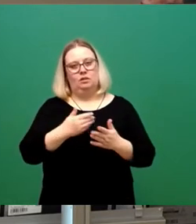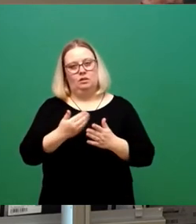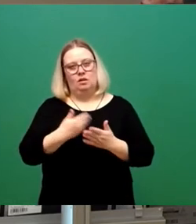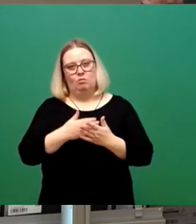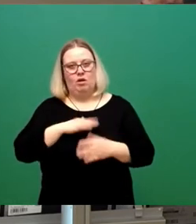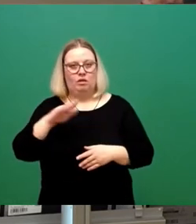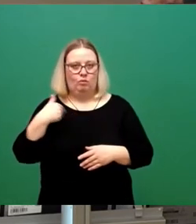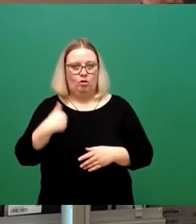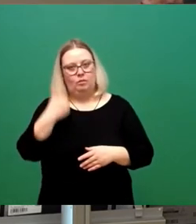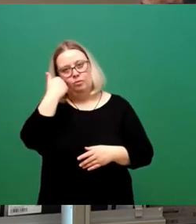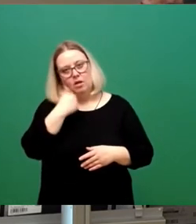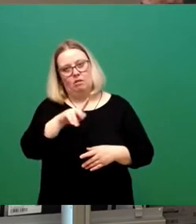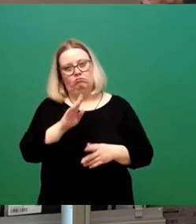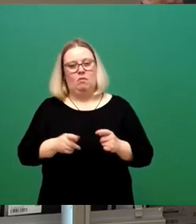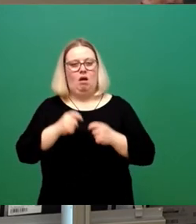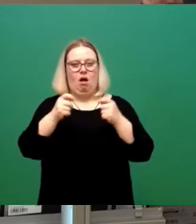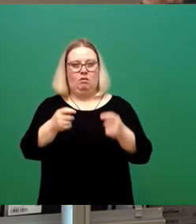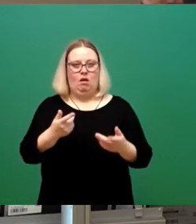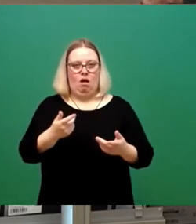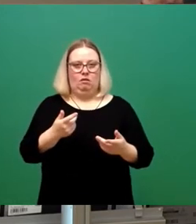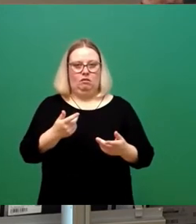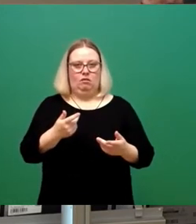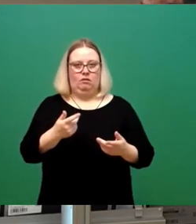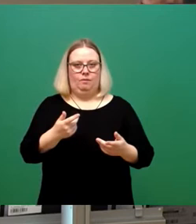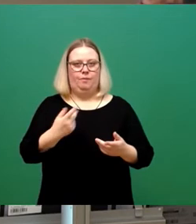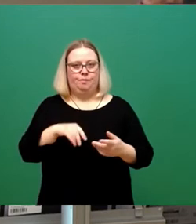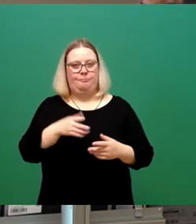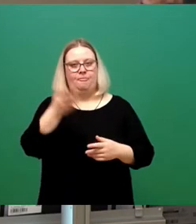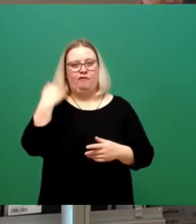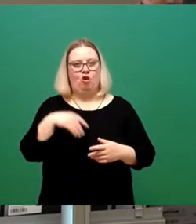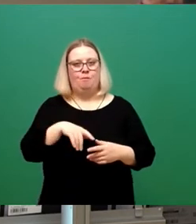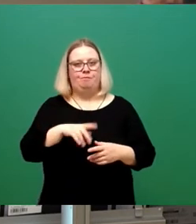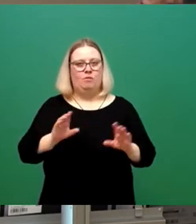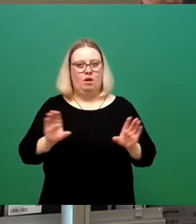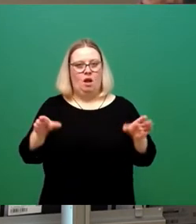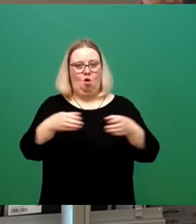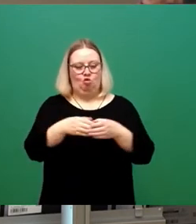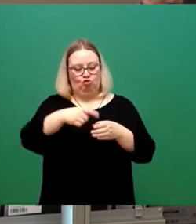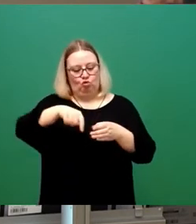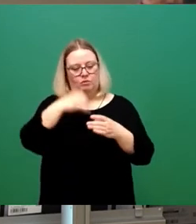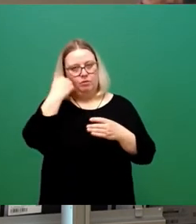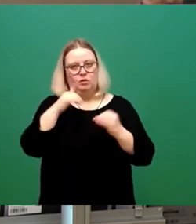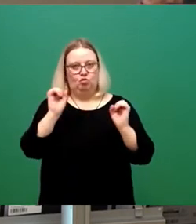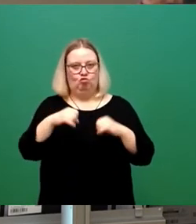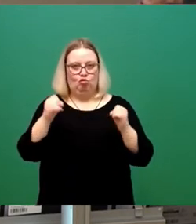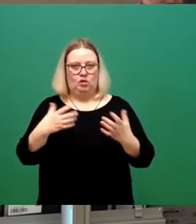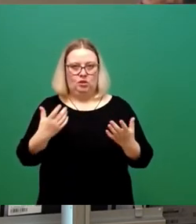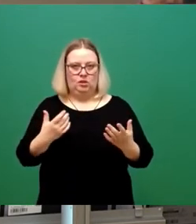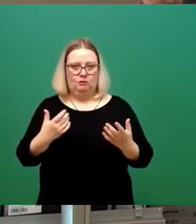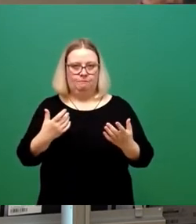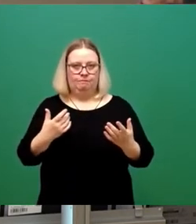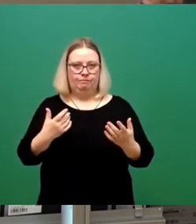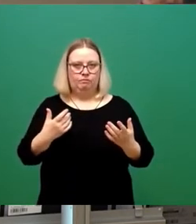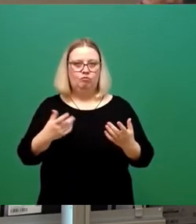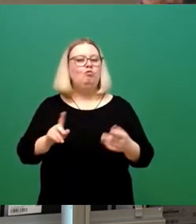stimmen Sie diesem Antrag in der Fassung des Ausschusses zu. Und dann haben